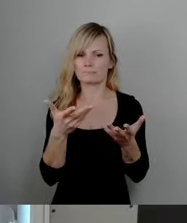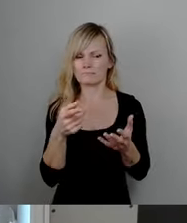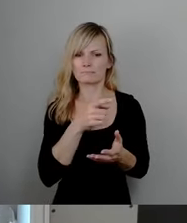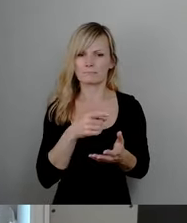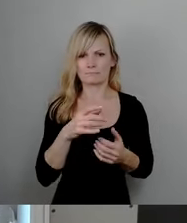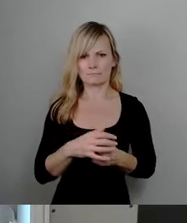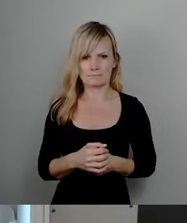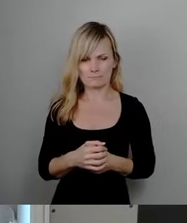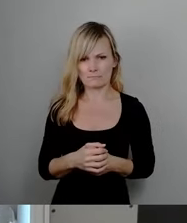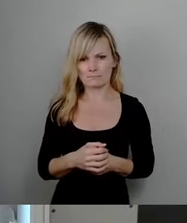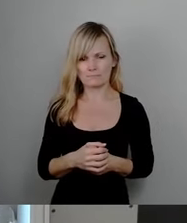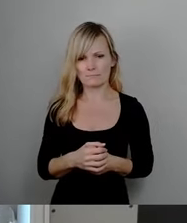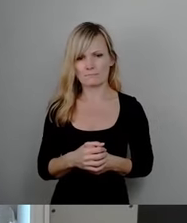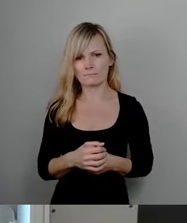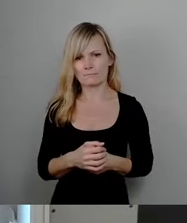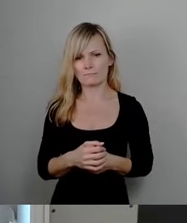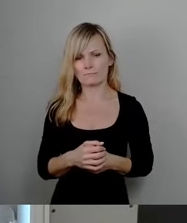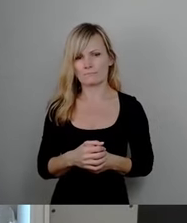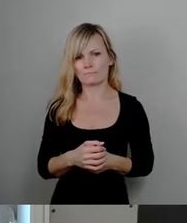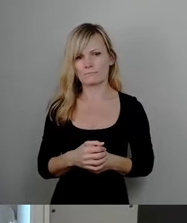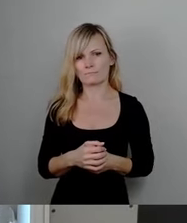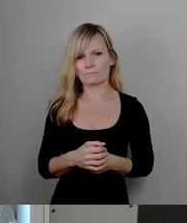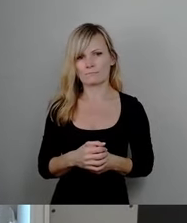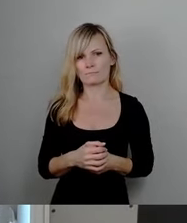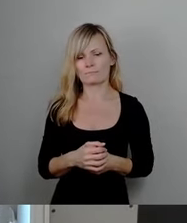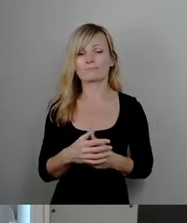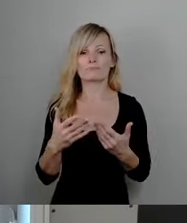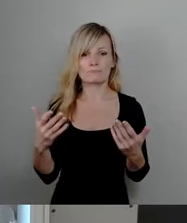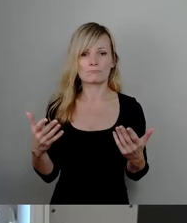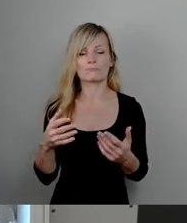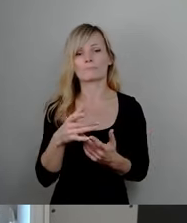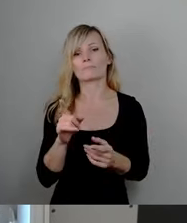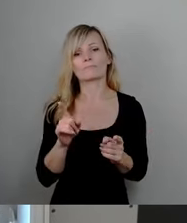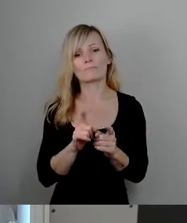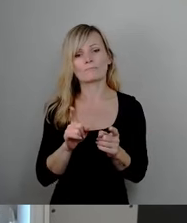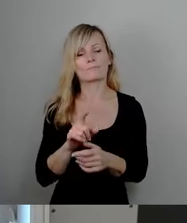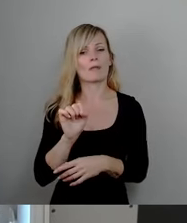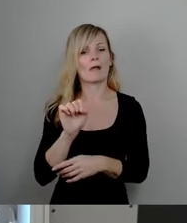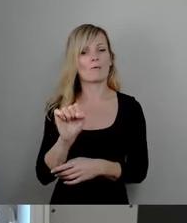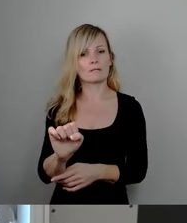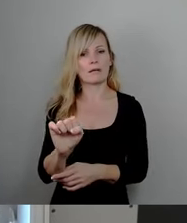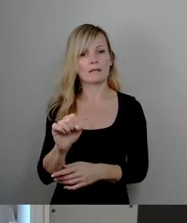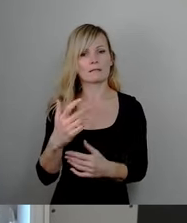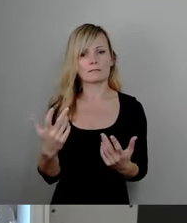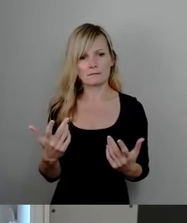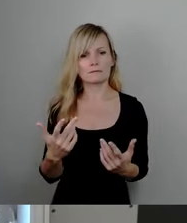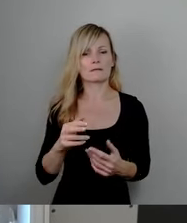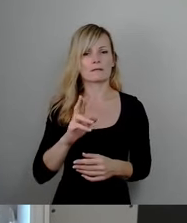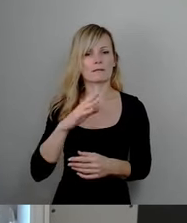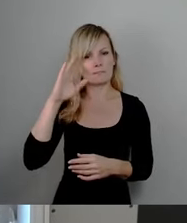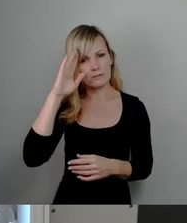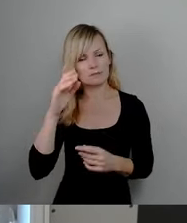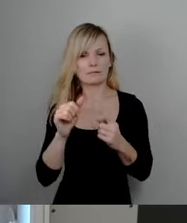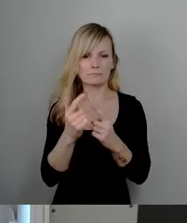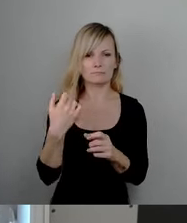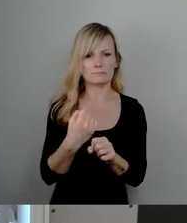Bediensteten dort eine Möglichkeit zum Aufenthalt zu geben, sondern auch um Geschädigten etwa die